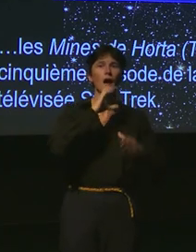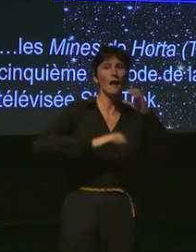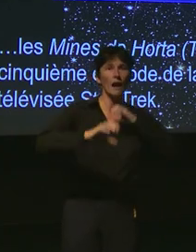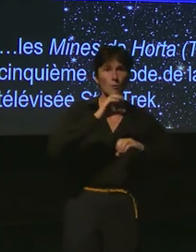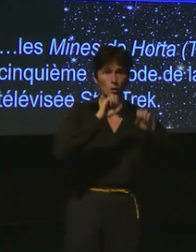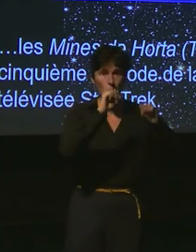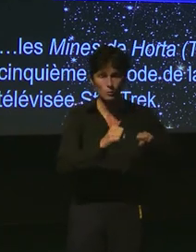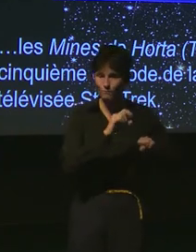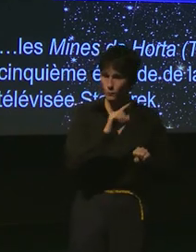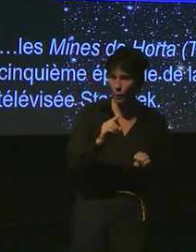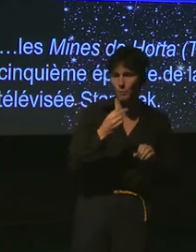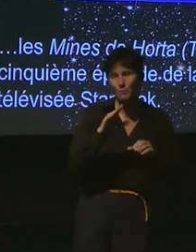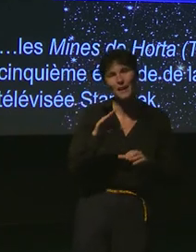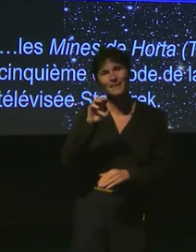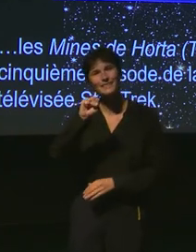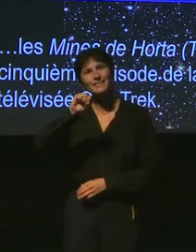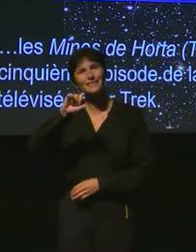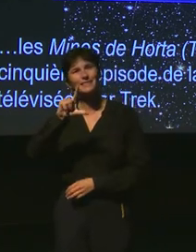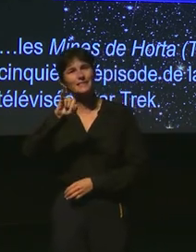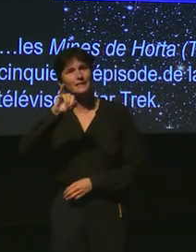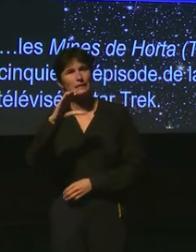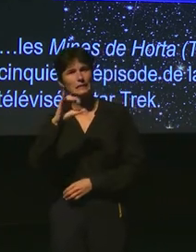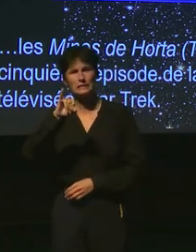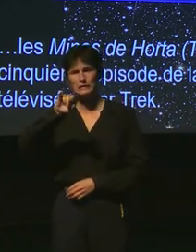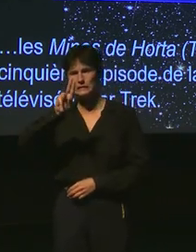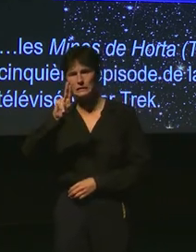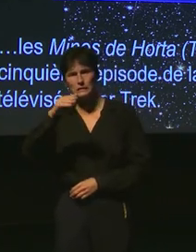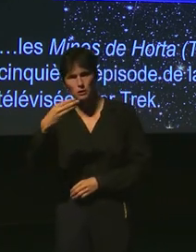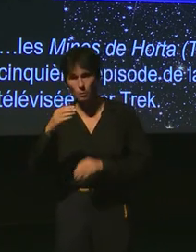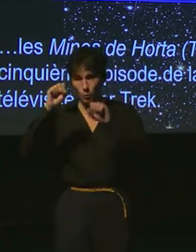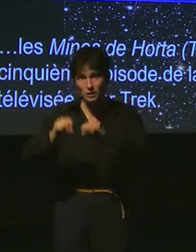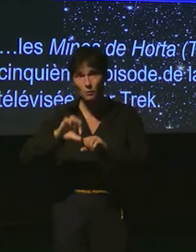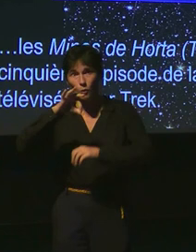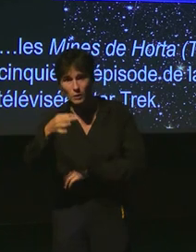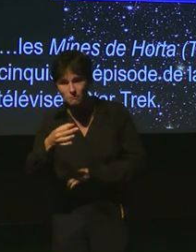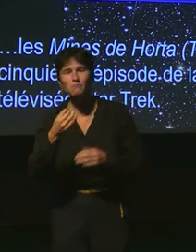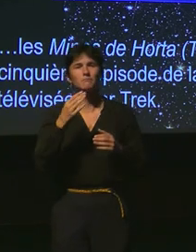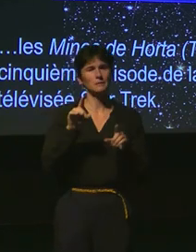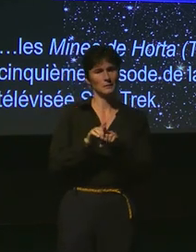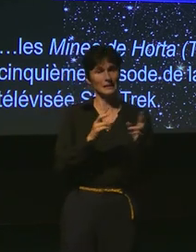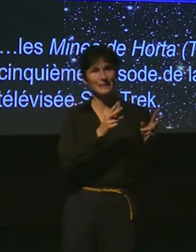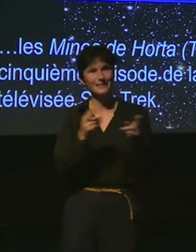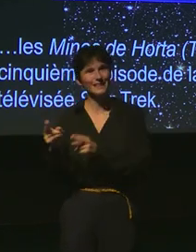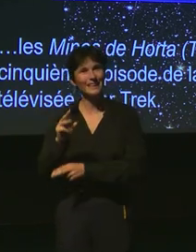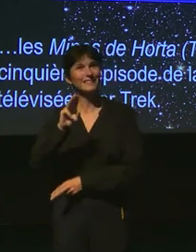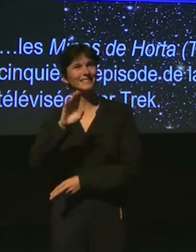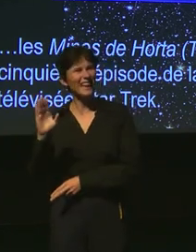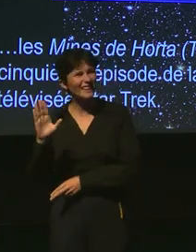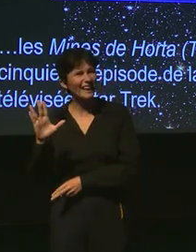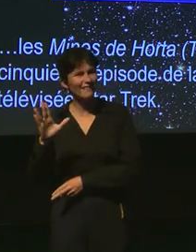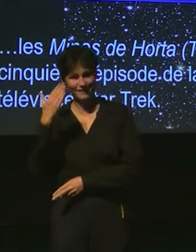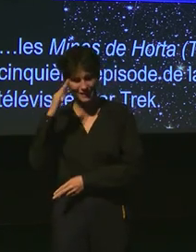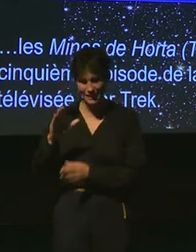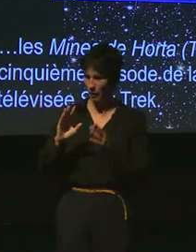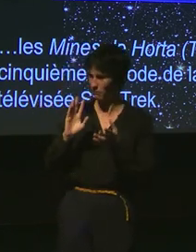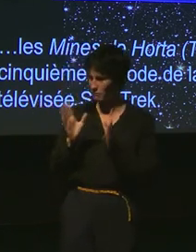basé sur le stylicium il est possible et sans plus attendre Star Trek a s'étérilisé a emprunté cette idée et a créé dans